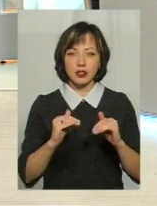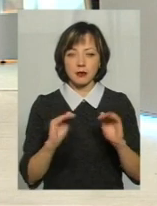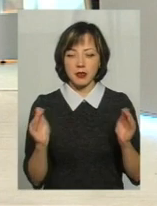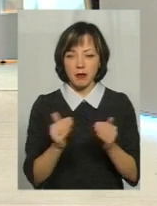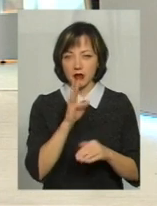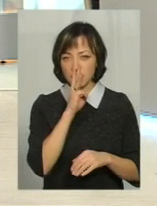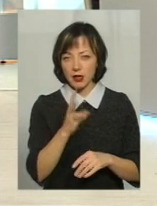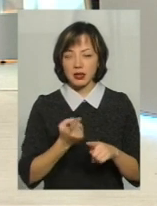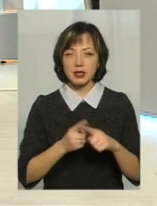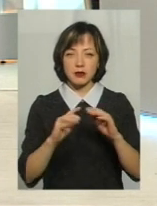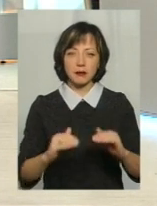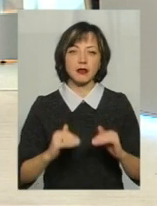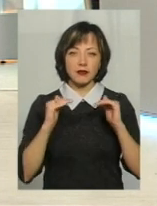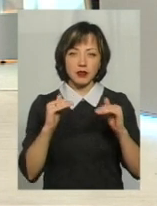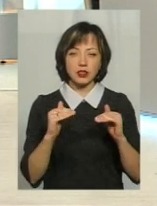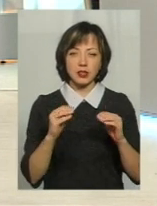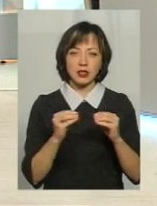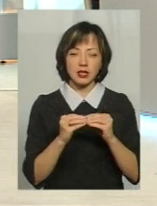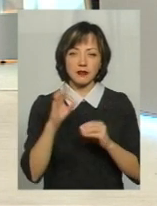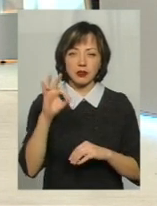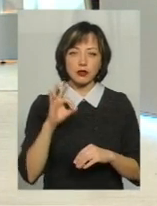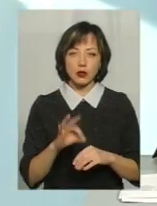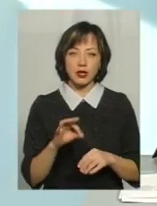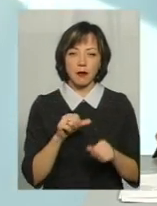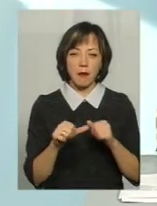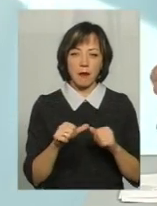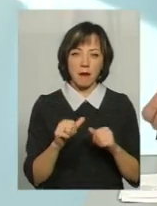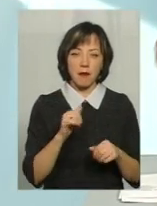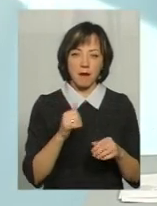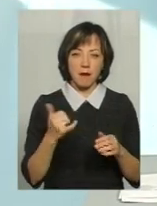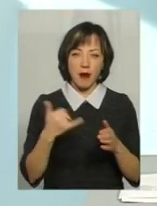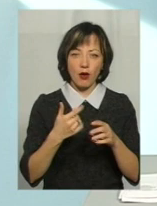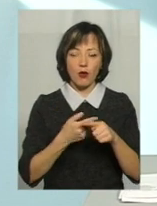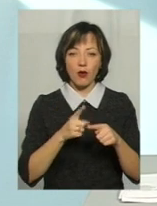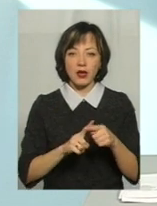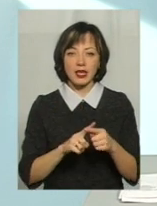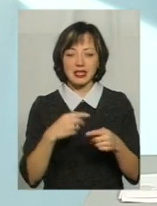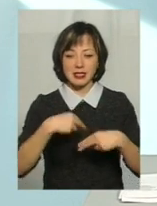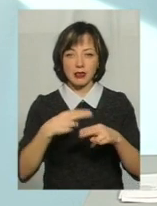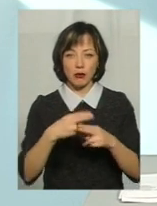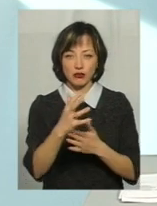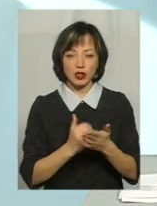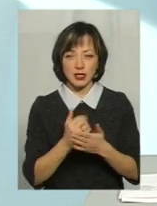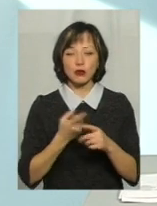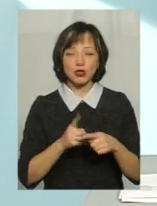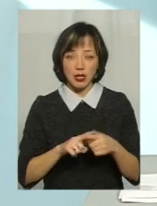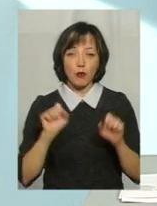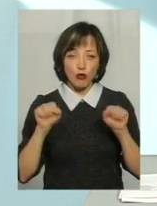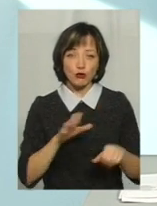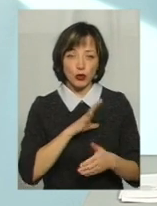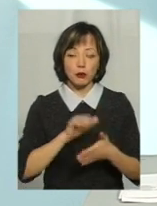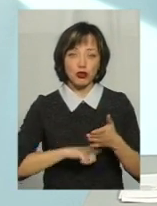заробітної плати, це підвищення більше, ніж на 10% пального, запчастин. Оце є повід у